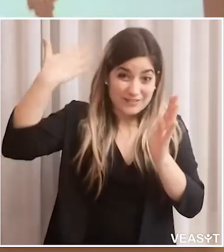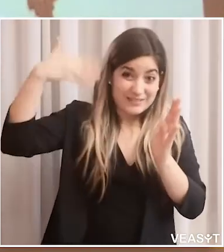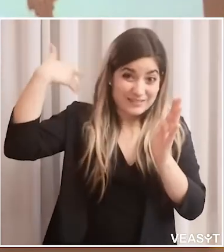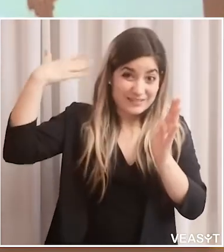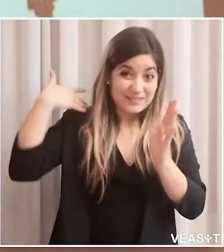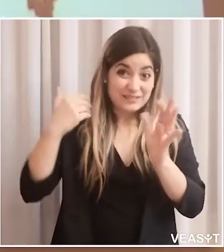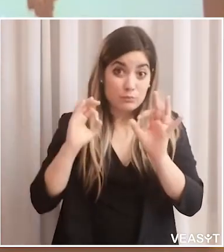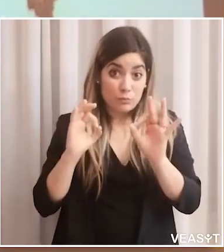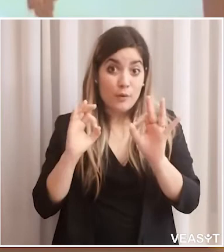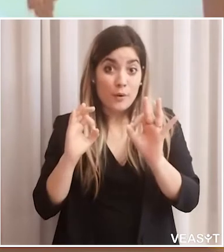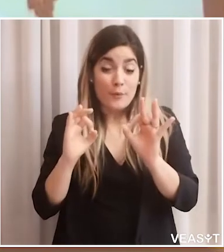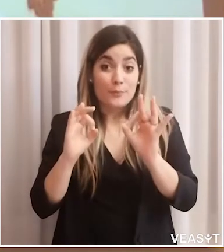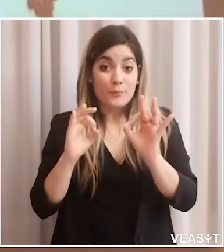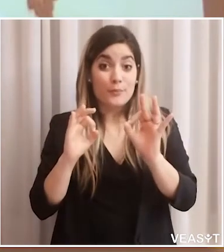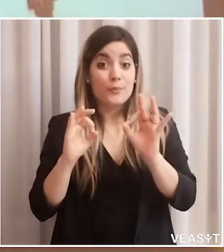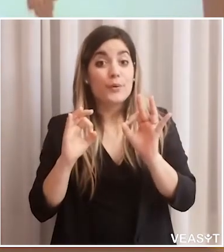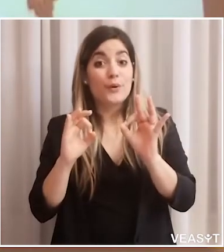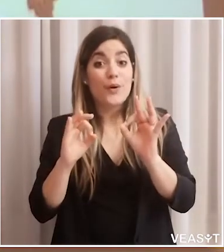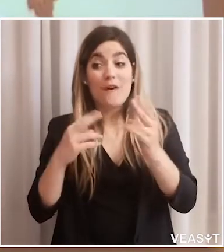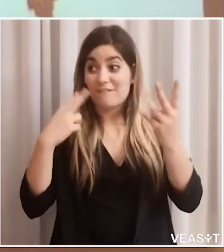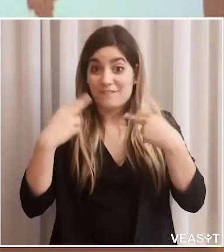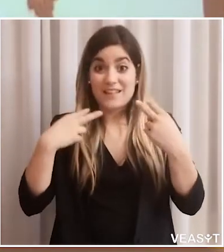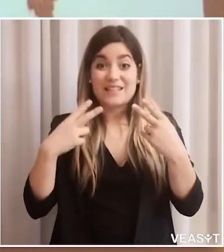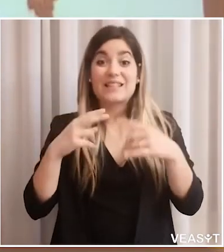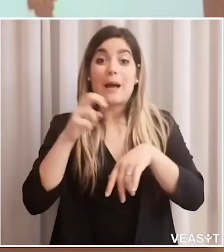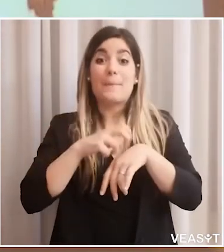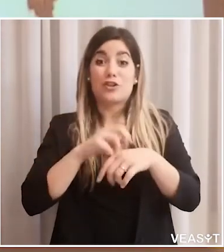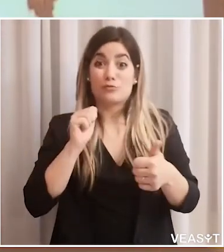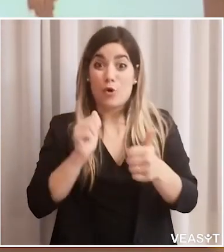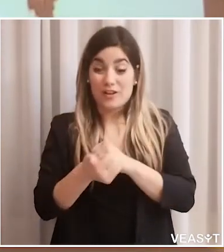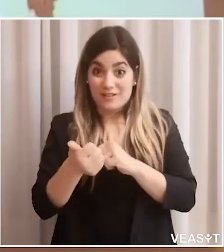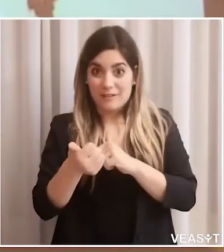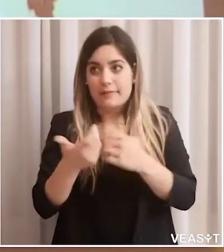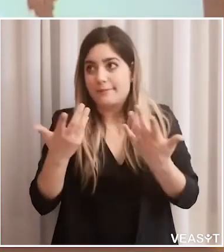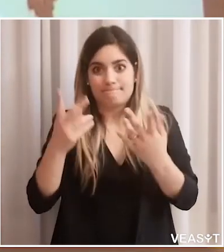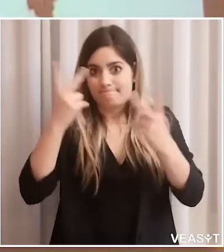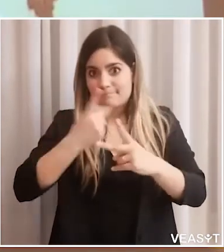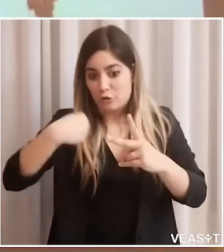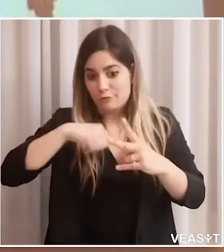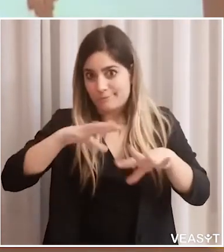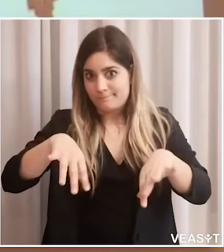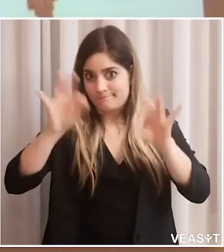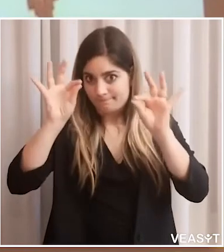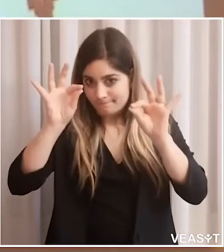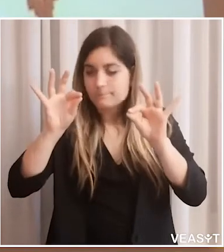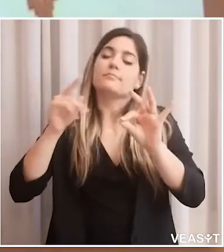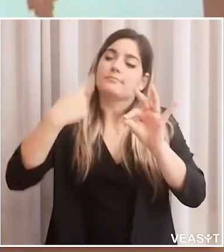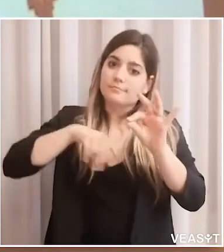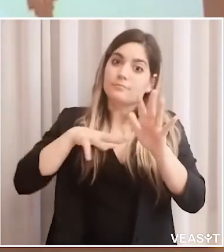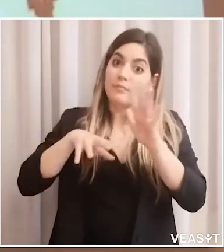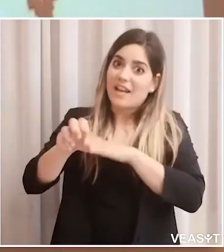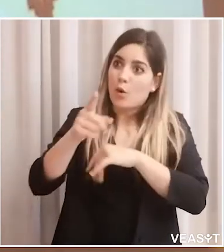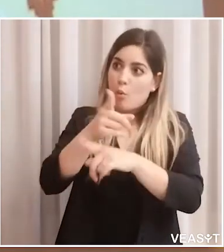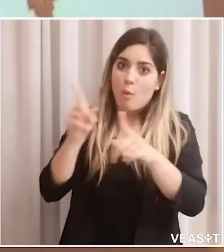avevano definiti sospesi, tutti quegli utenti che avevano prenotato presso il nostro servizio, presso le nostre unità,